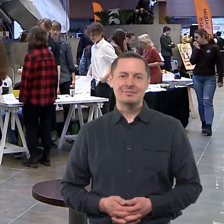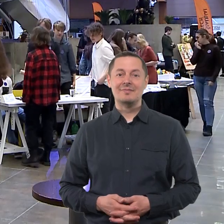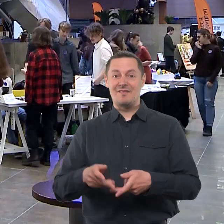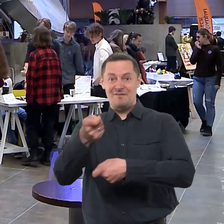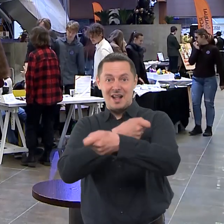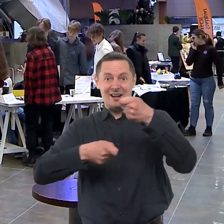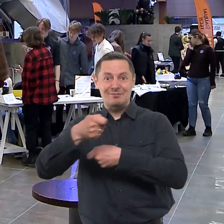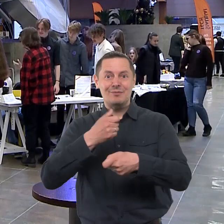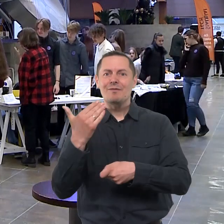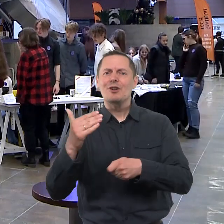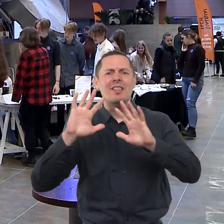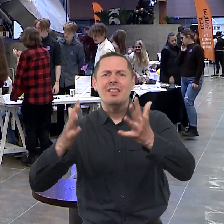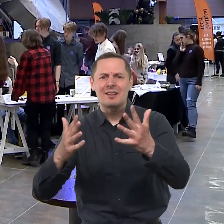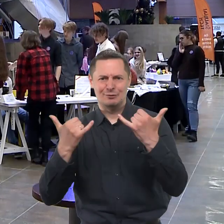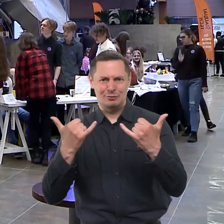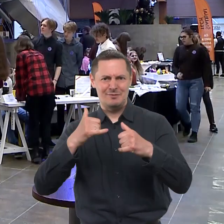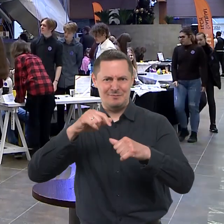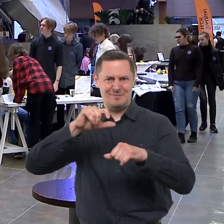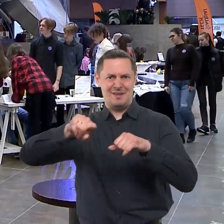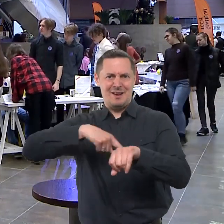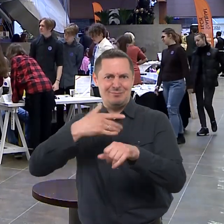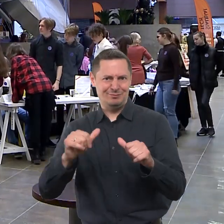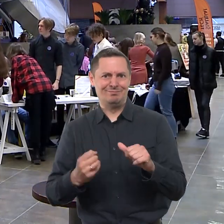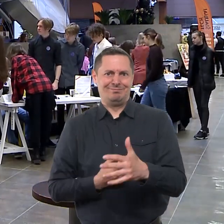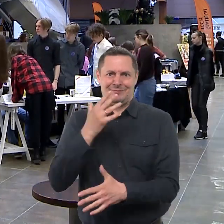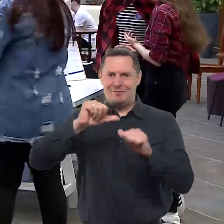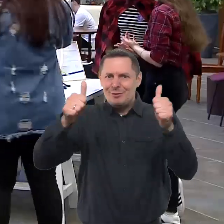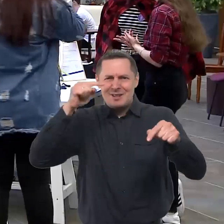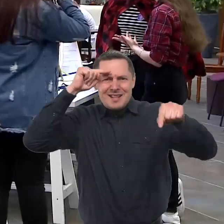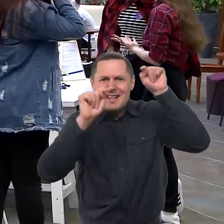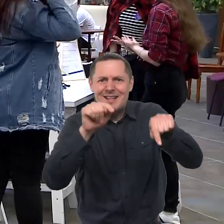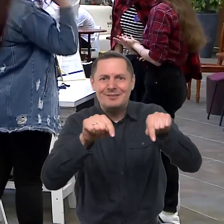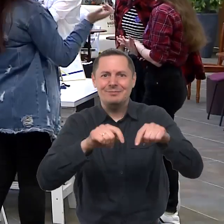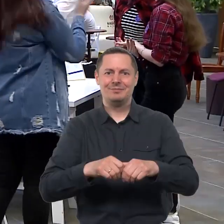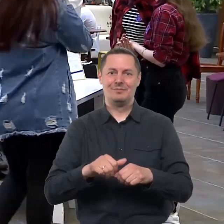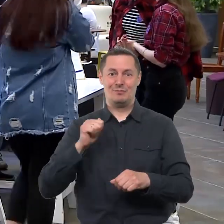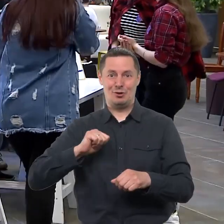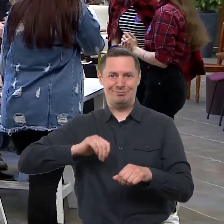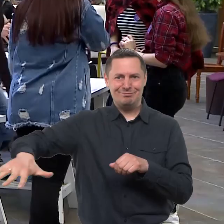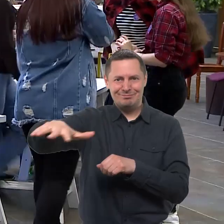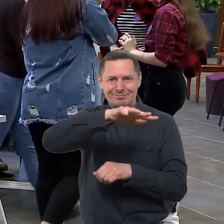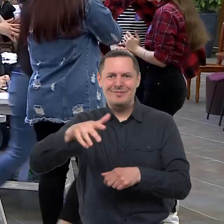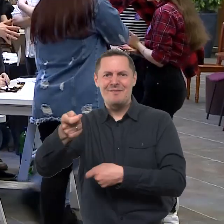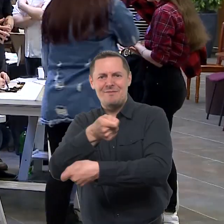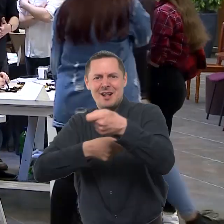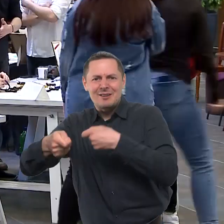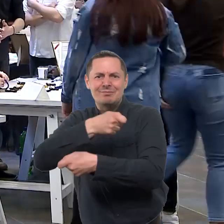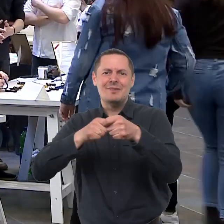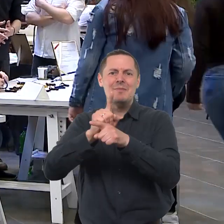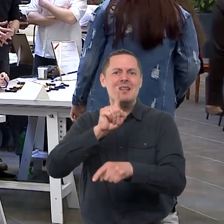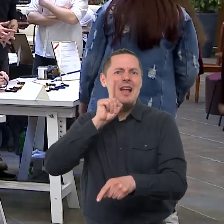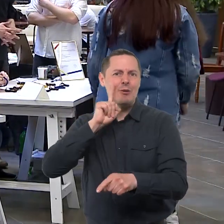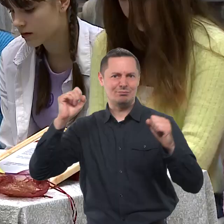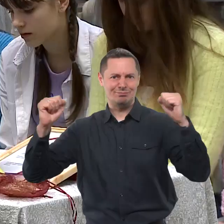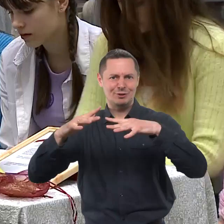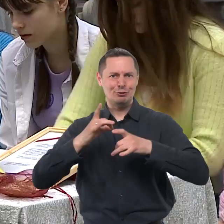Verslumas – bene populiariausia šių dienų saviraiškos forma. Verslius jaunas žmonės subūrė ir jau tradiciją tapęs